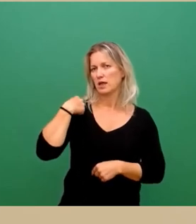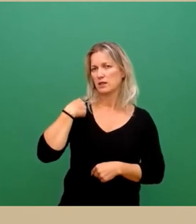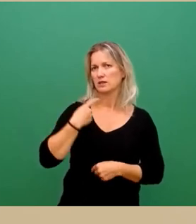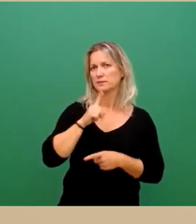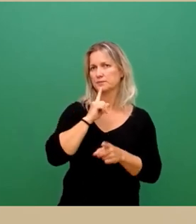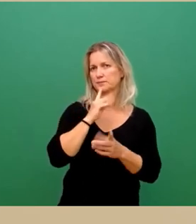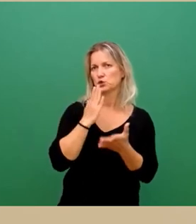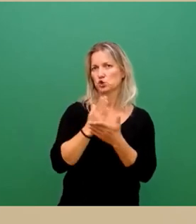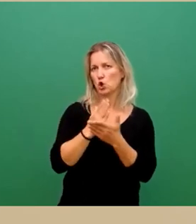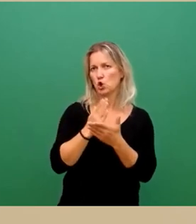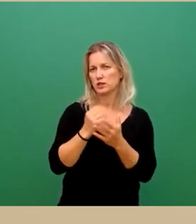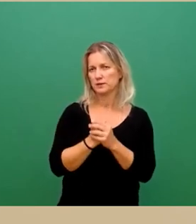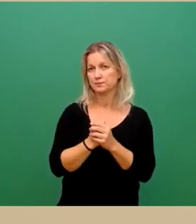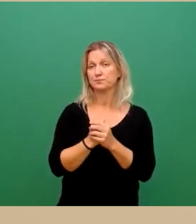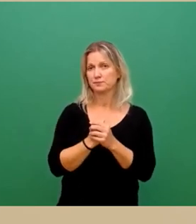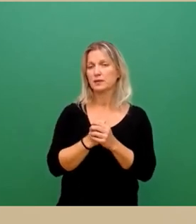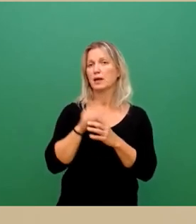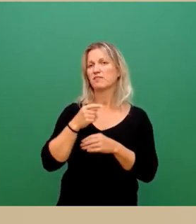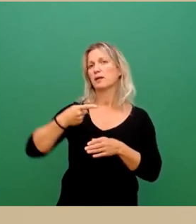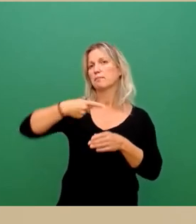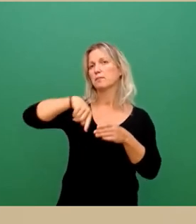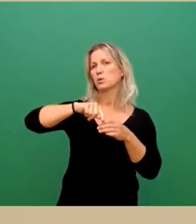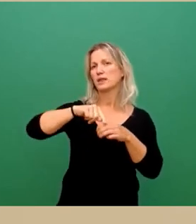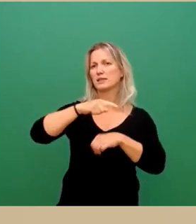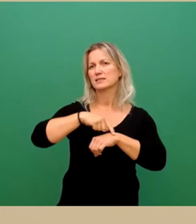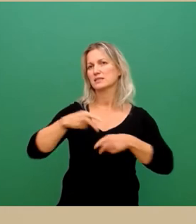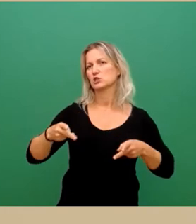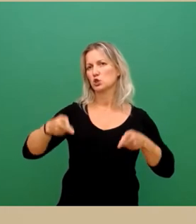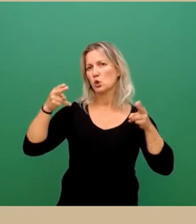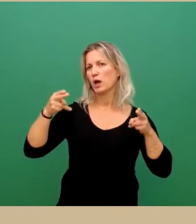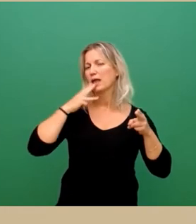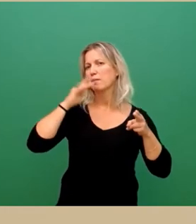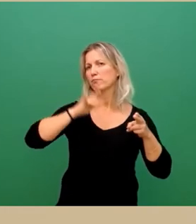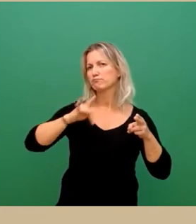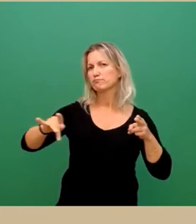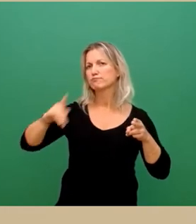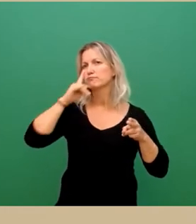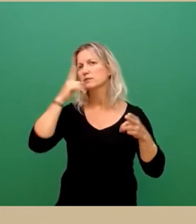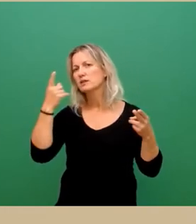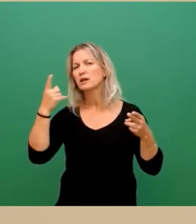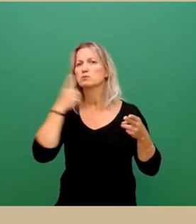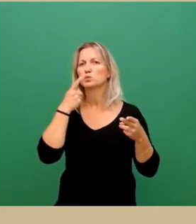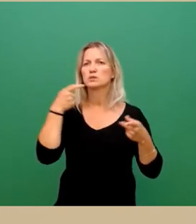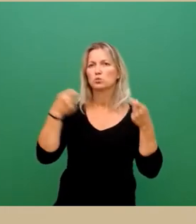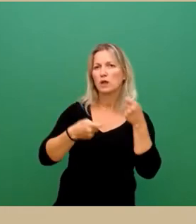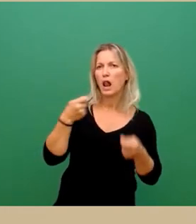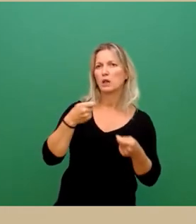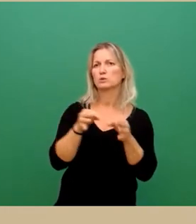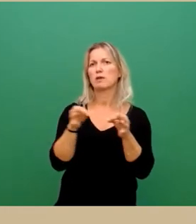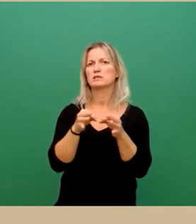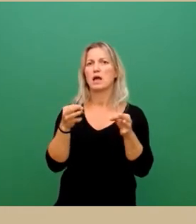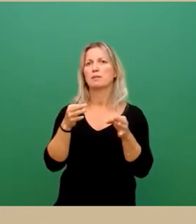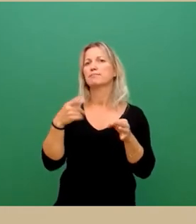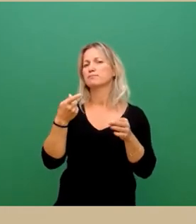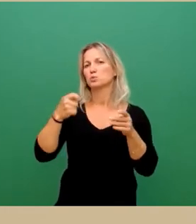Im Laufe einer Brunnen-Saison gibt es immer mal wieder Wartungs und Unterhaltungsmaßnahmen, die eine Außerbetriebssetzung der Anlage